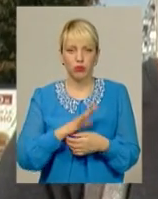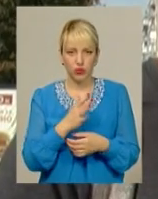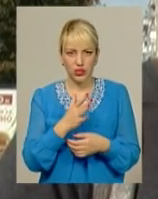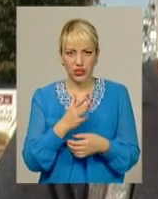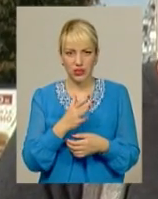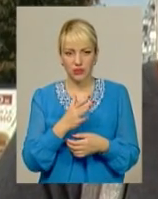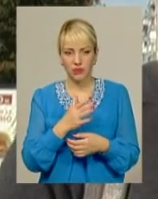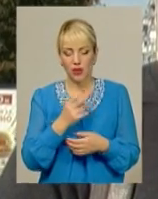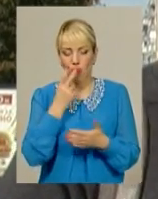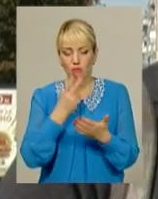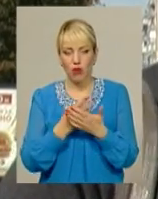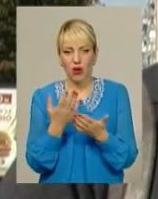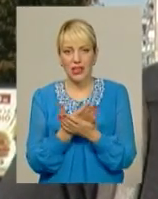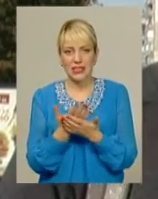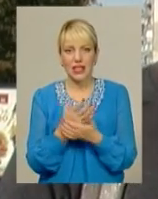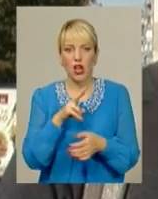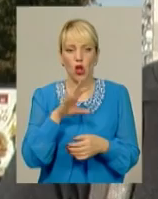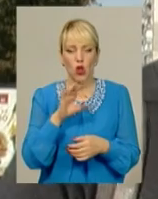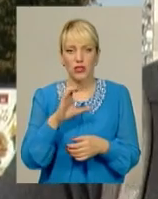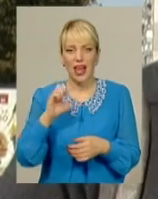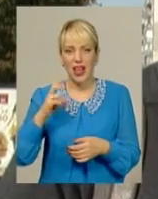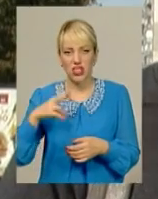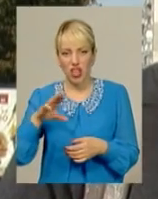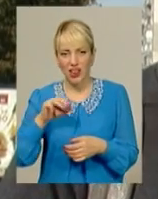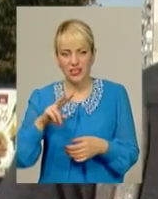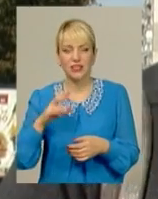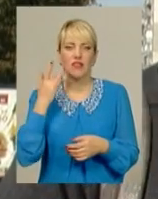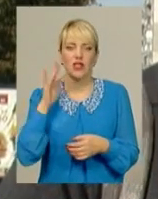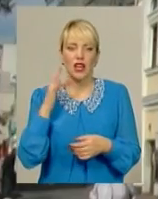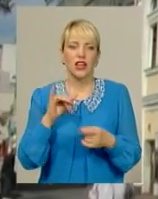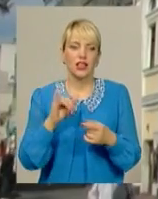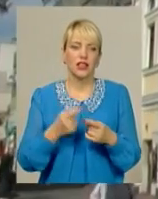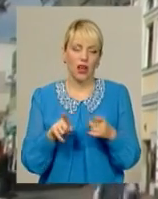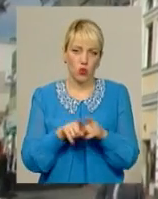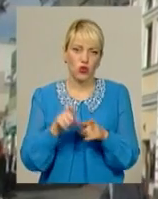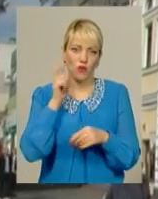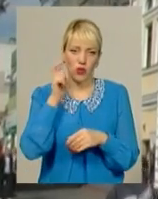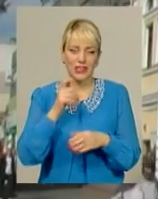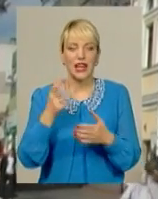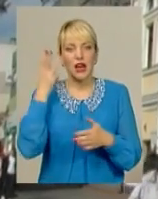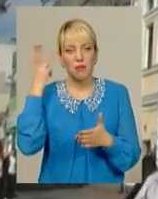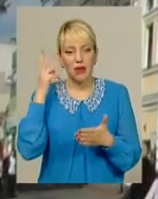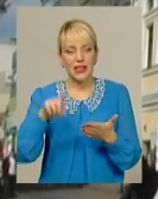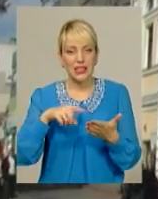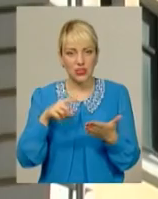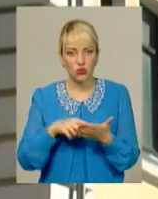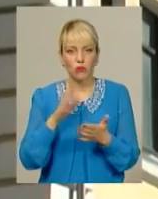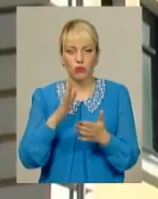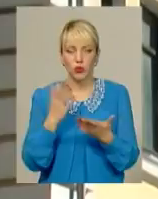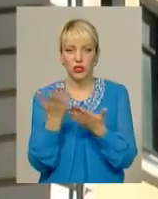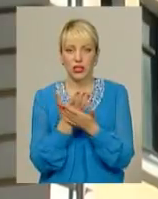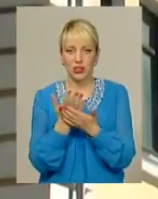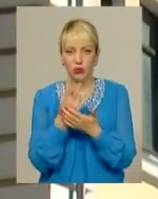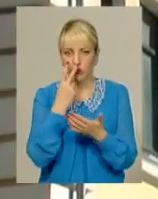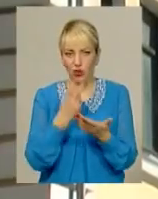покази і в Лос-Анджелесі, Фіниксі, ну і також по Україні. У Хмельницькому фільм «Міна» демонструватимуть у